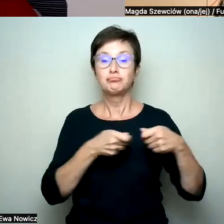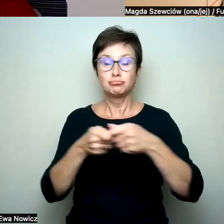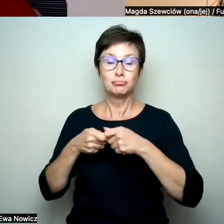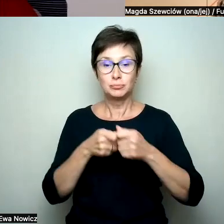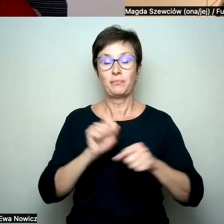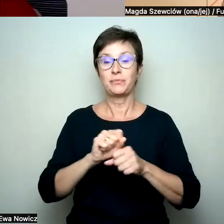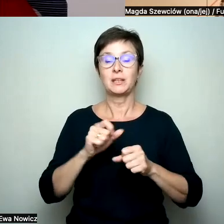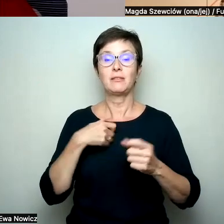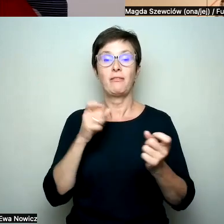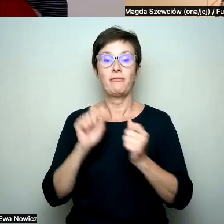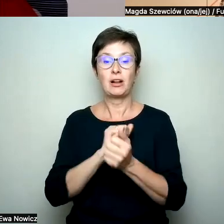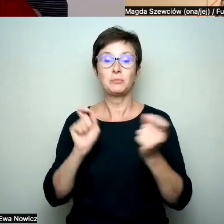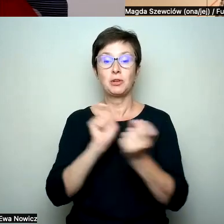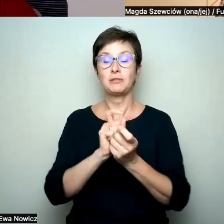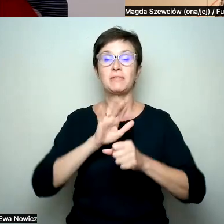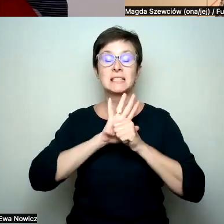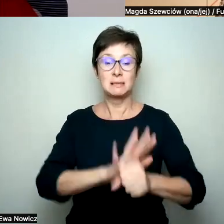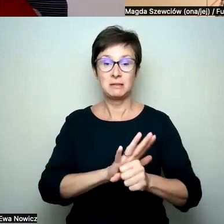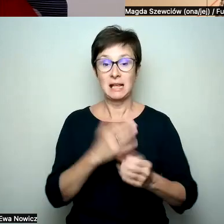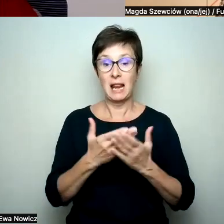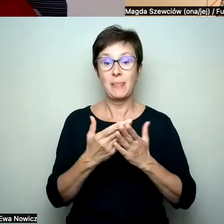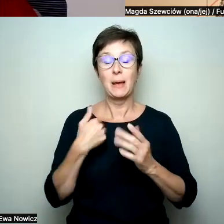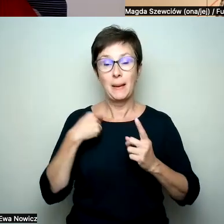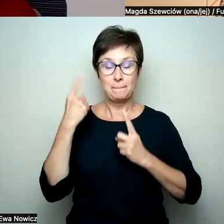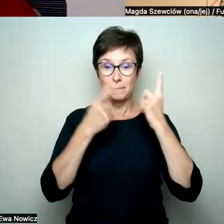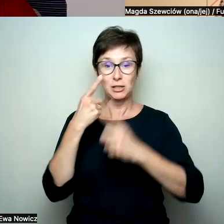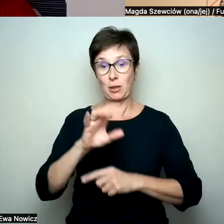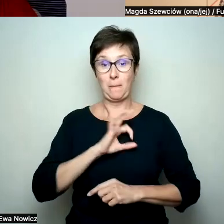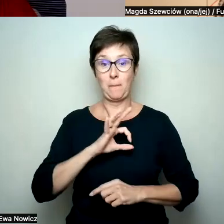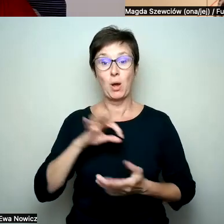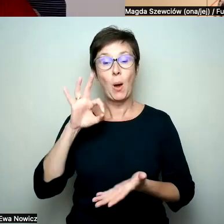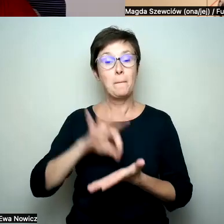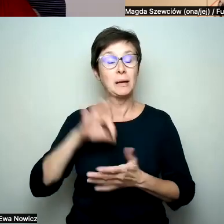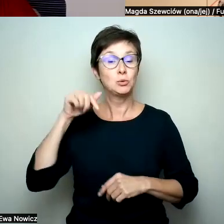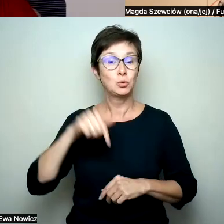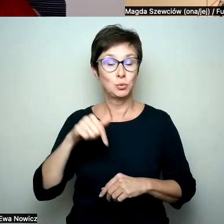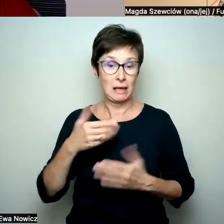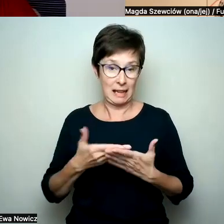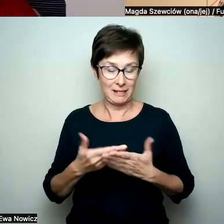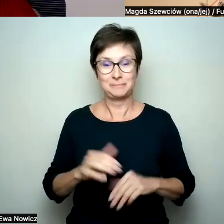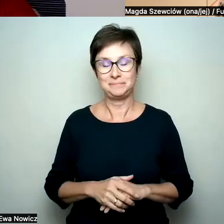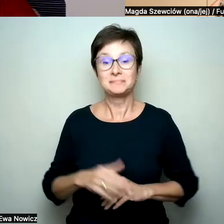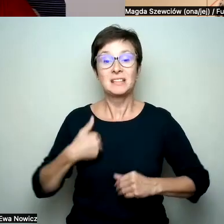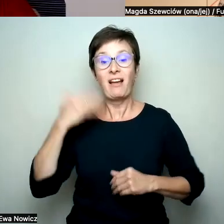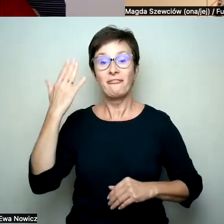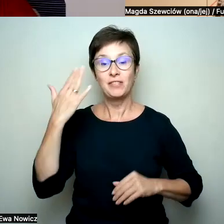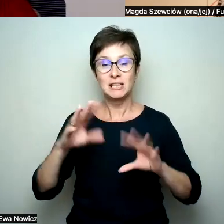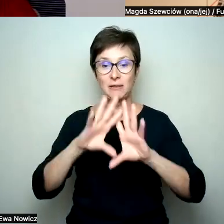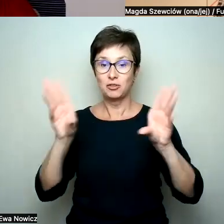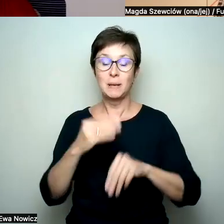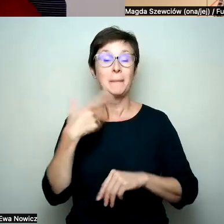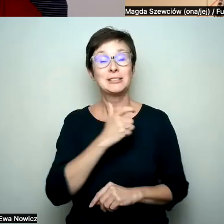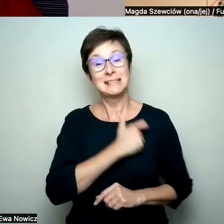myślę, że moja obecność. I oczywiście witam Was tutaj bardzo